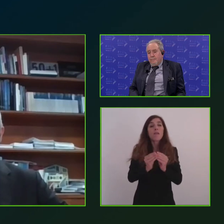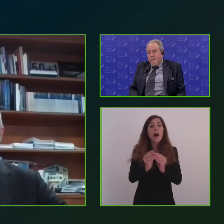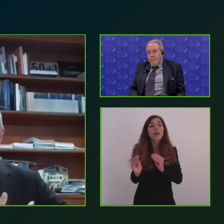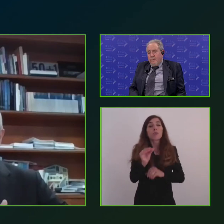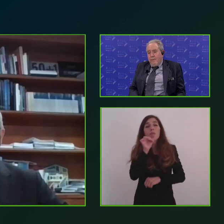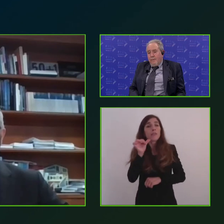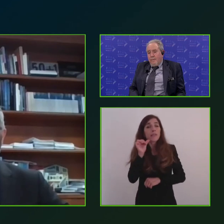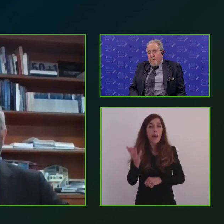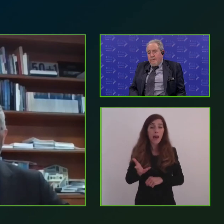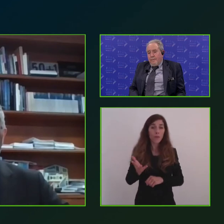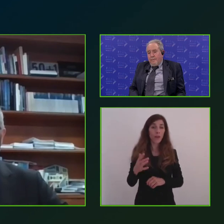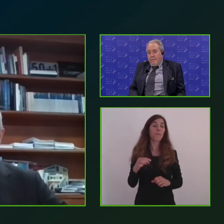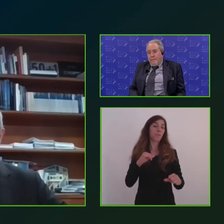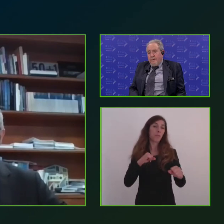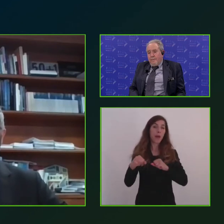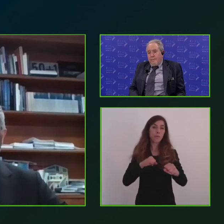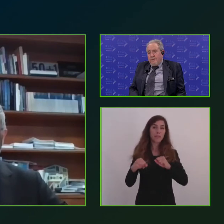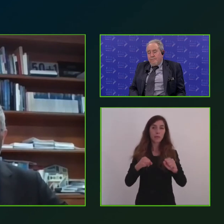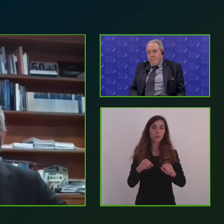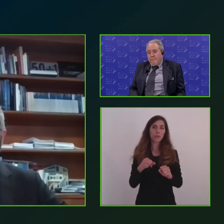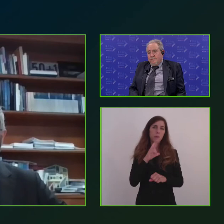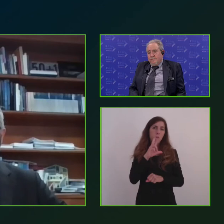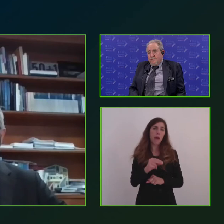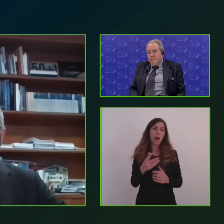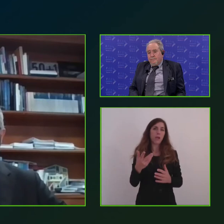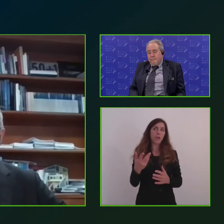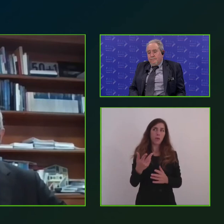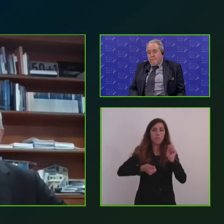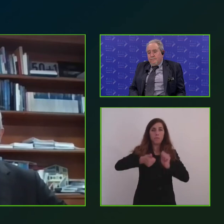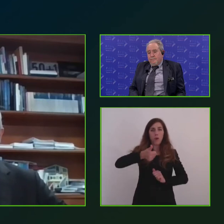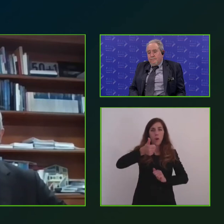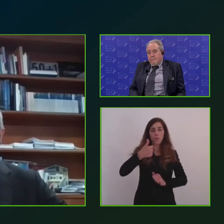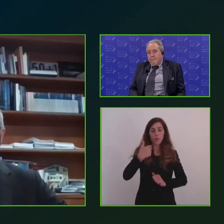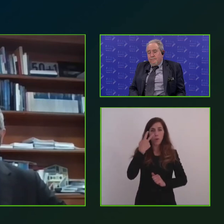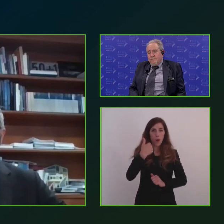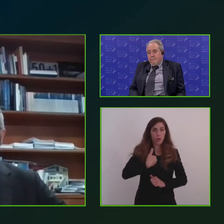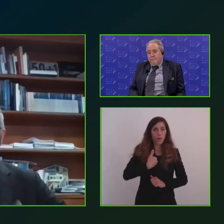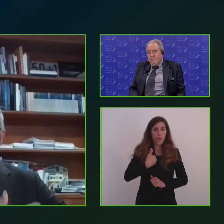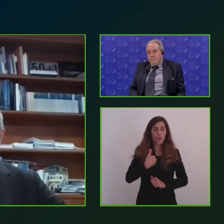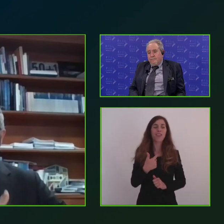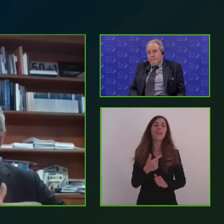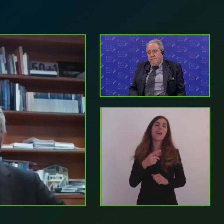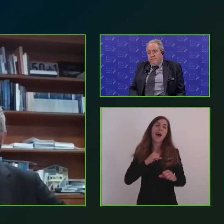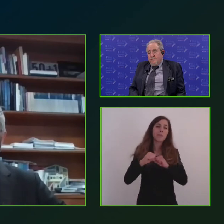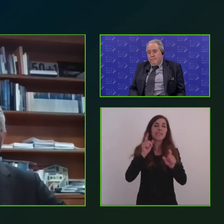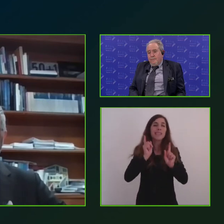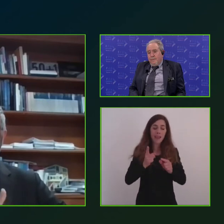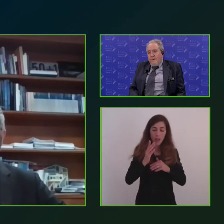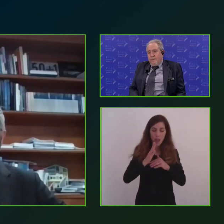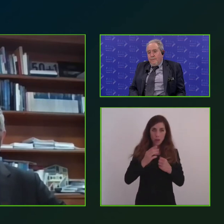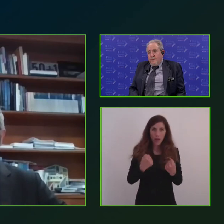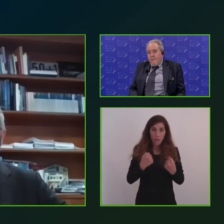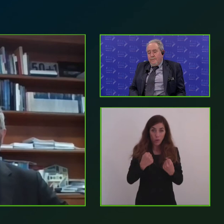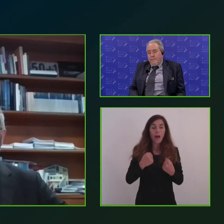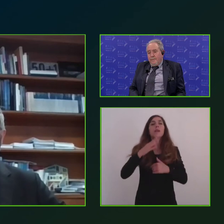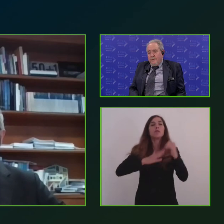'amministrazione e qui ovviamente parliamo prima di tutto di noi, si deve rafforzare, strutturare meglio per intervenire a